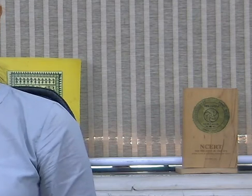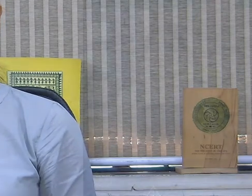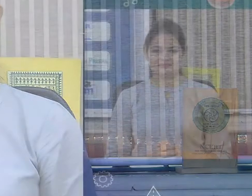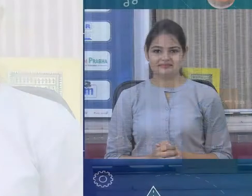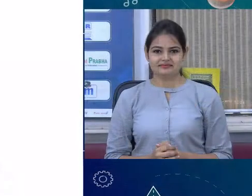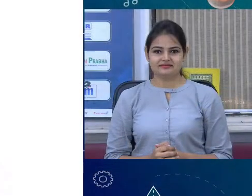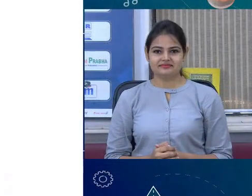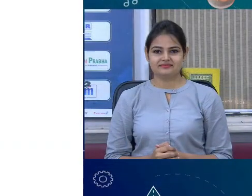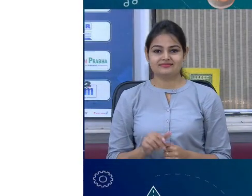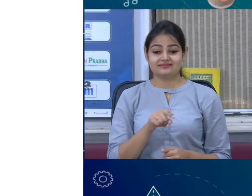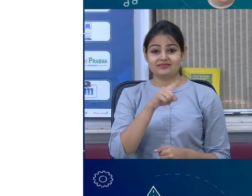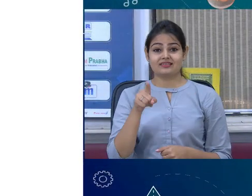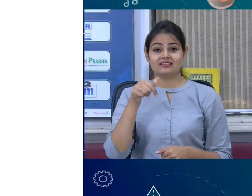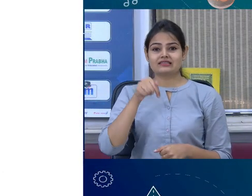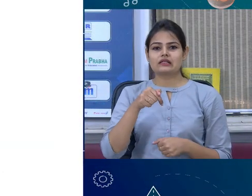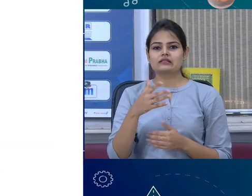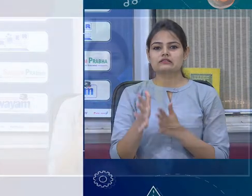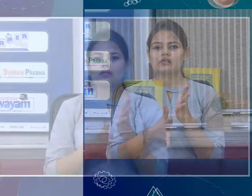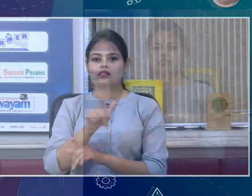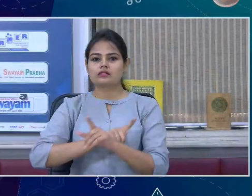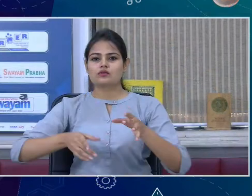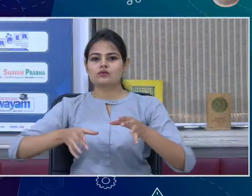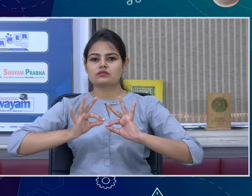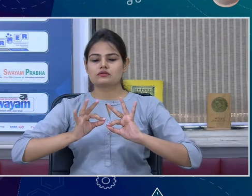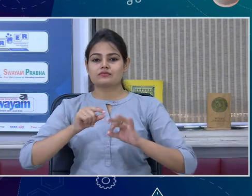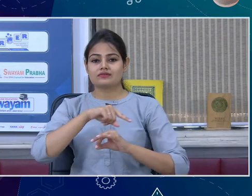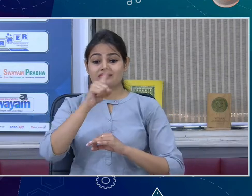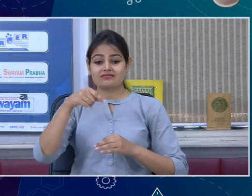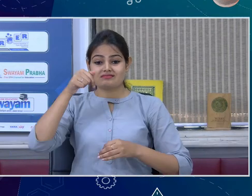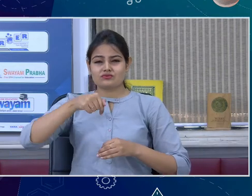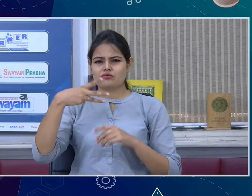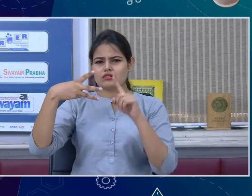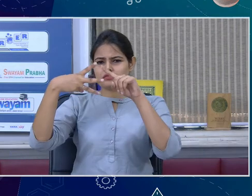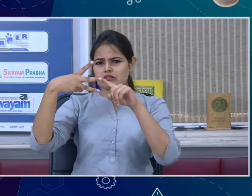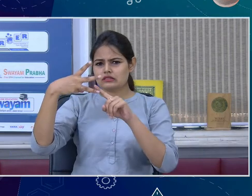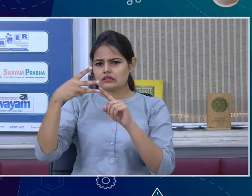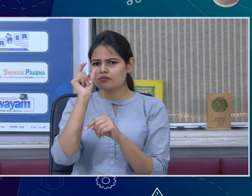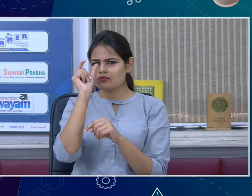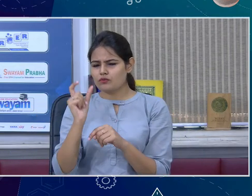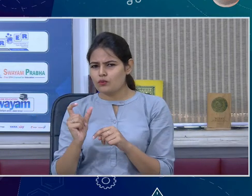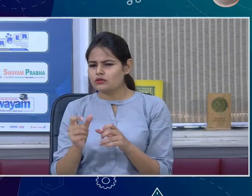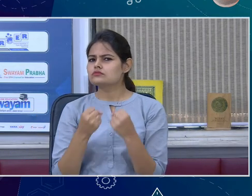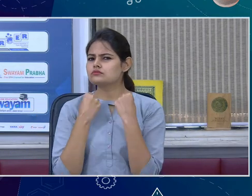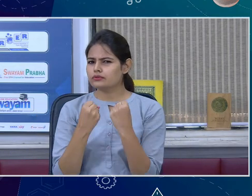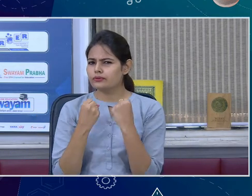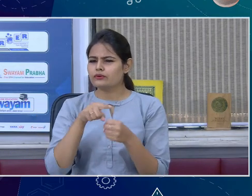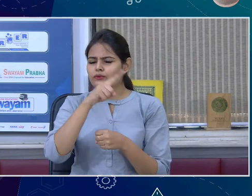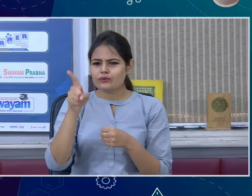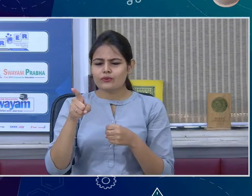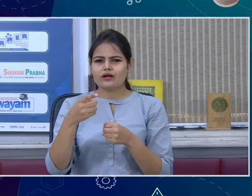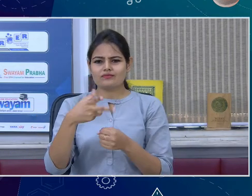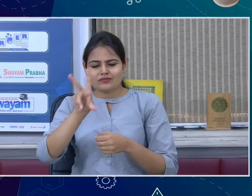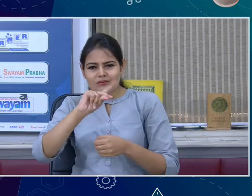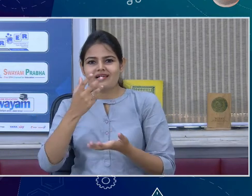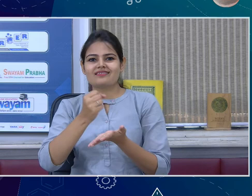तो यह आप हम लोगों ने जूती जी की मदद से सीखा कि कैसे आप यह जो कीवर्ड्स है इस चैप्टर के इन्हें साइन लैंग्विज में रिहर्स